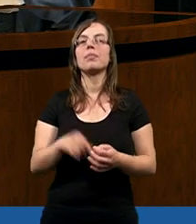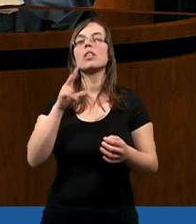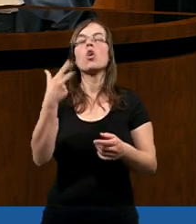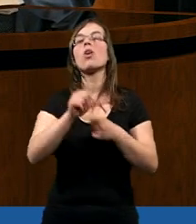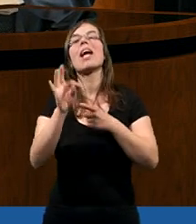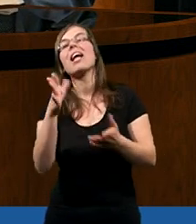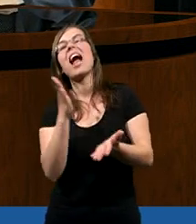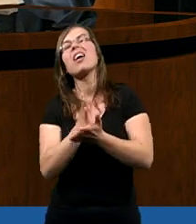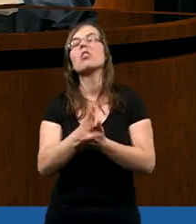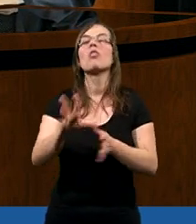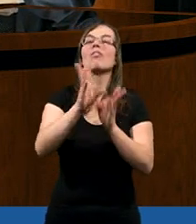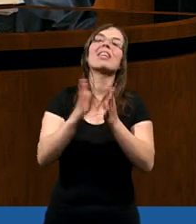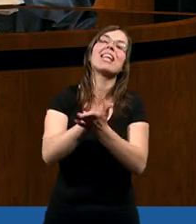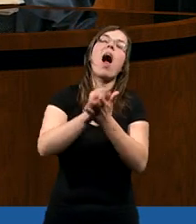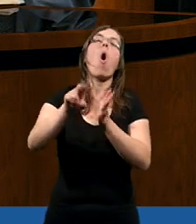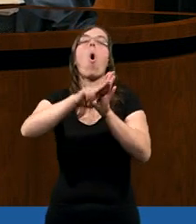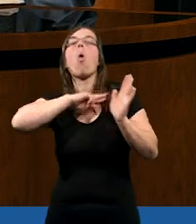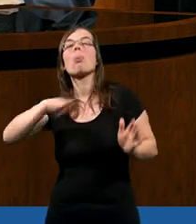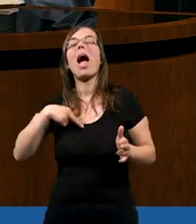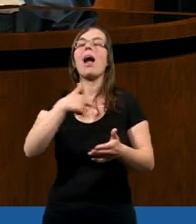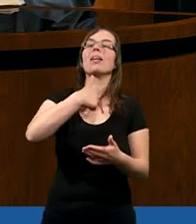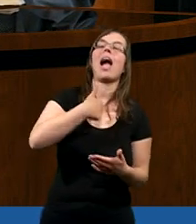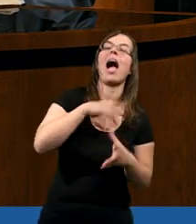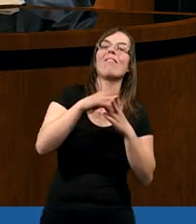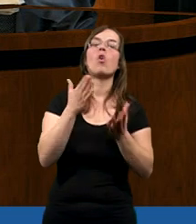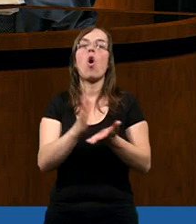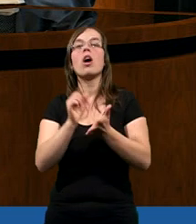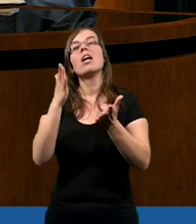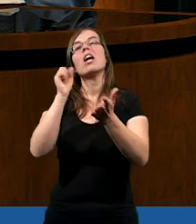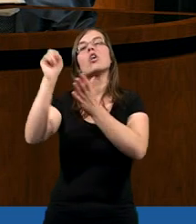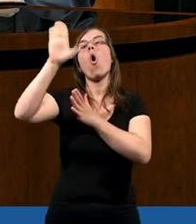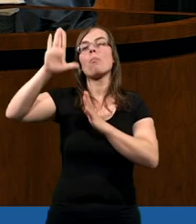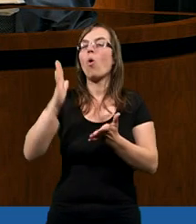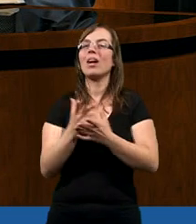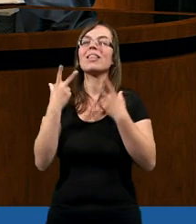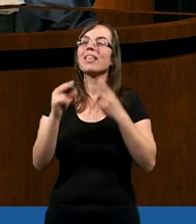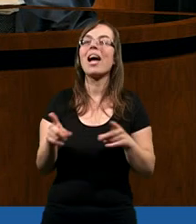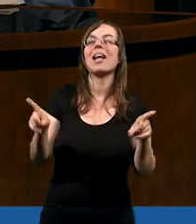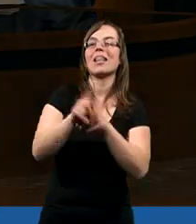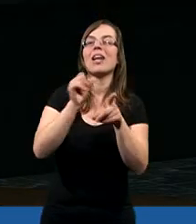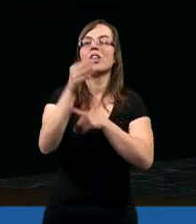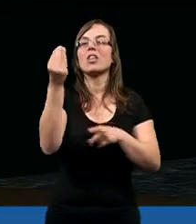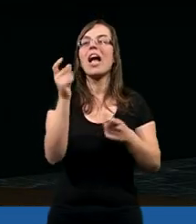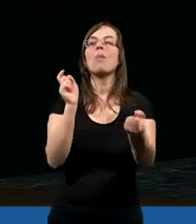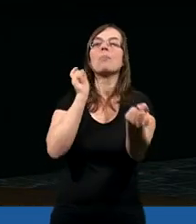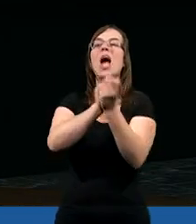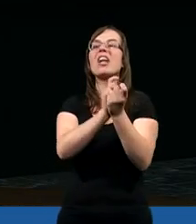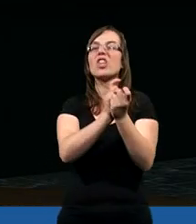to nie jest tak, że tylko zależy wszystko od nas i tylko od Pana Boga. Jest jeszcze przeciwnik.